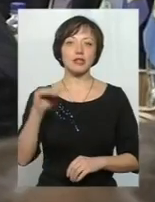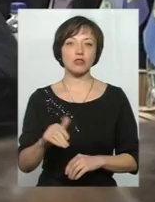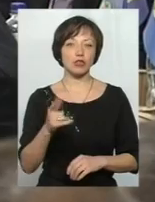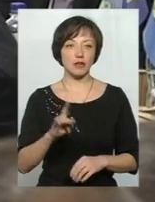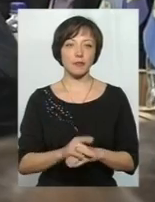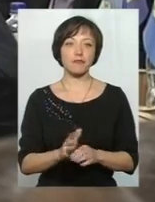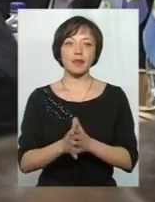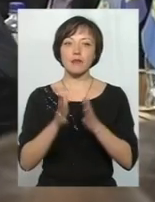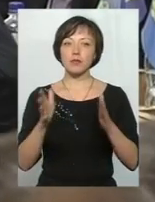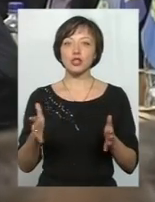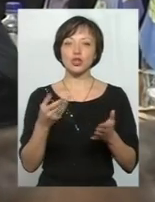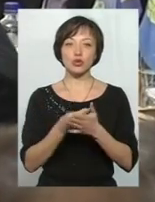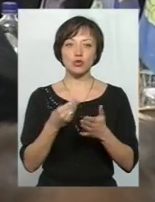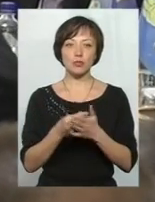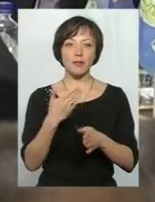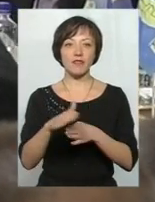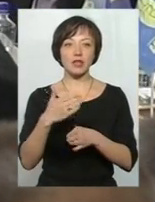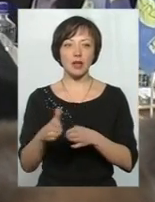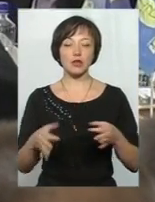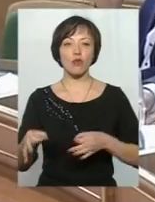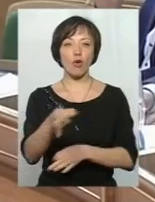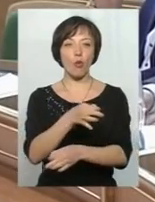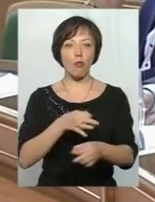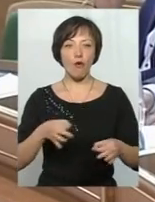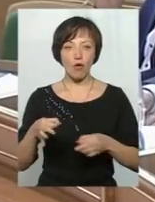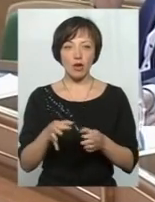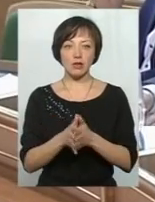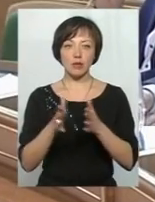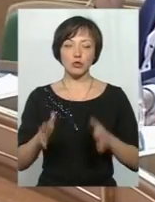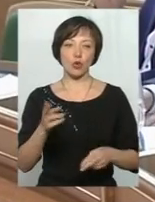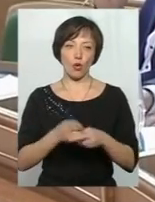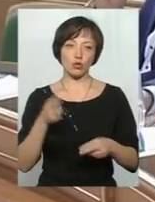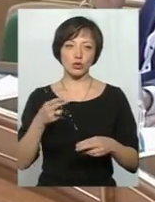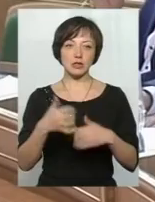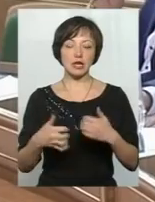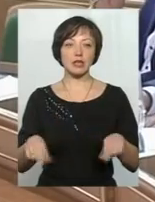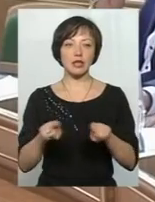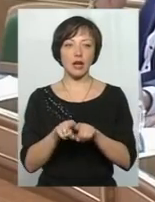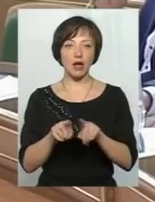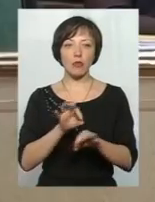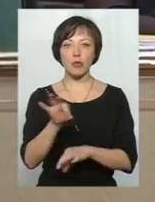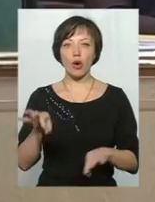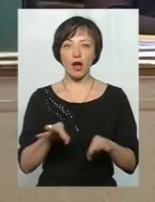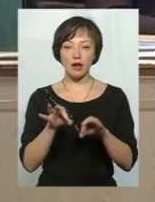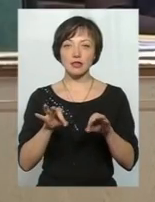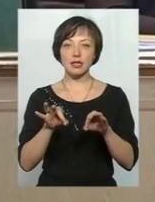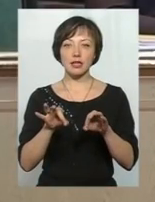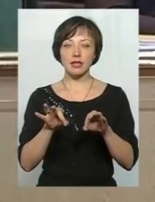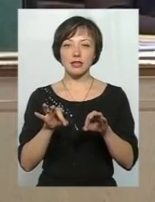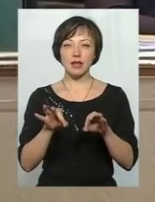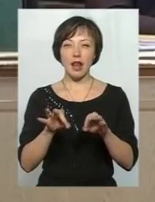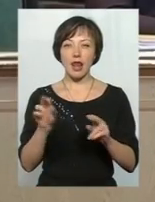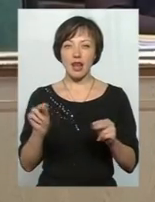Тож найбільші суми капітальних видатків обговорювали найбільш гостро. Серед таких – проєкт зведення лікувально